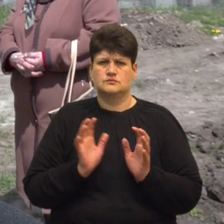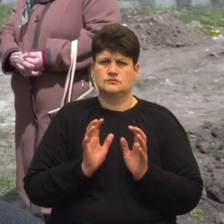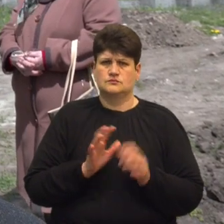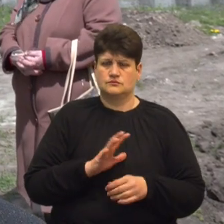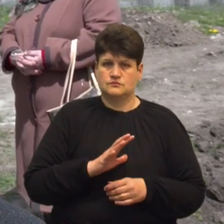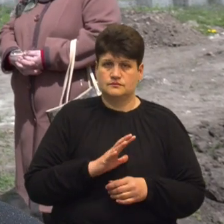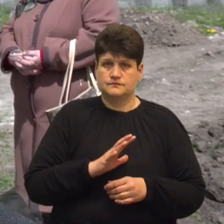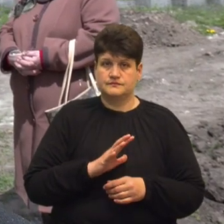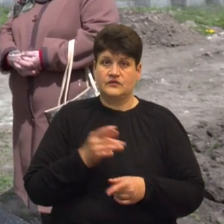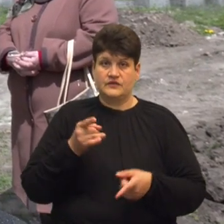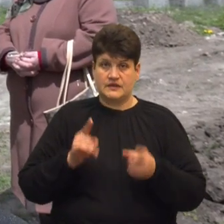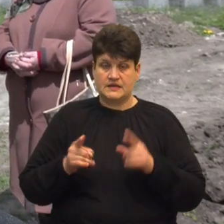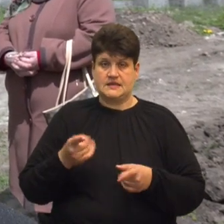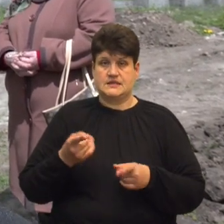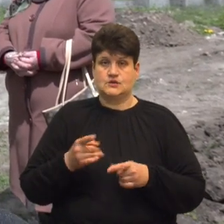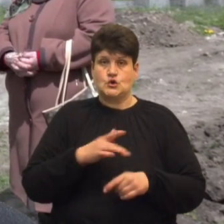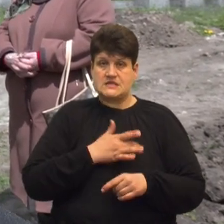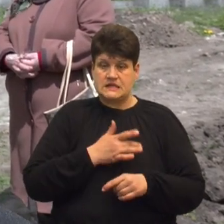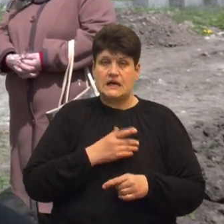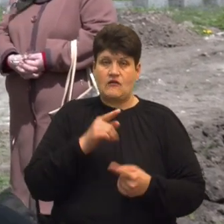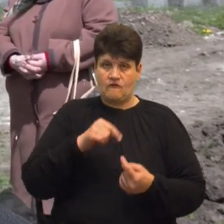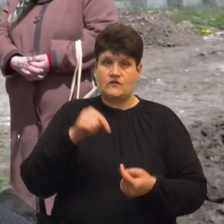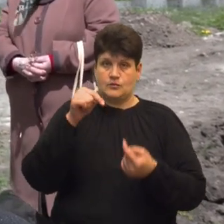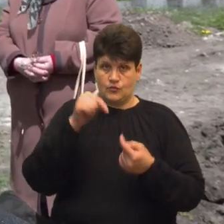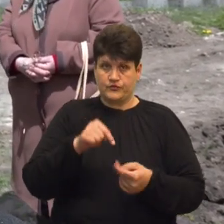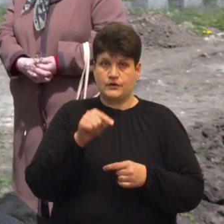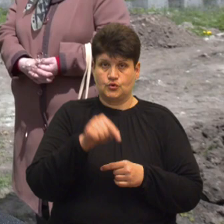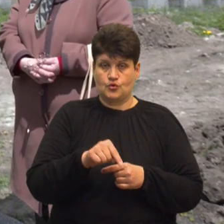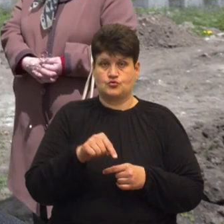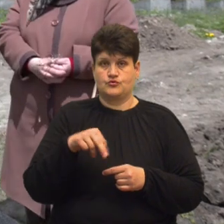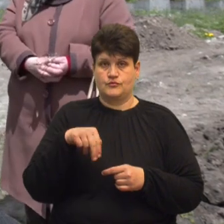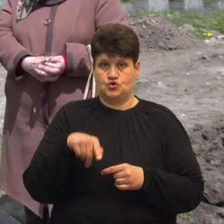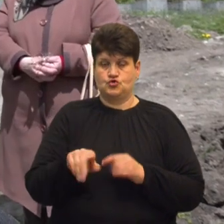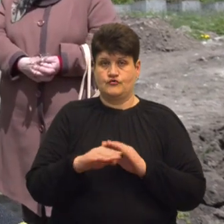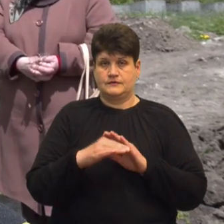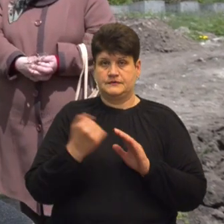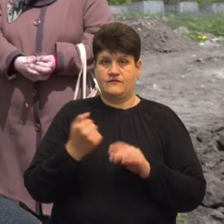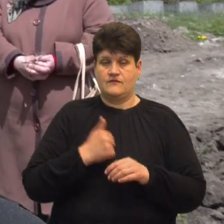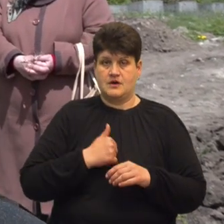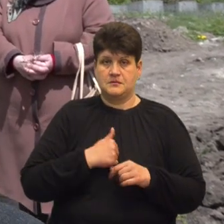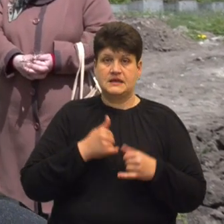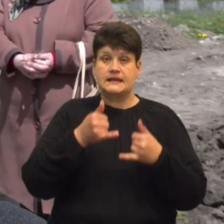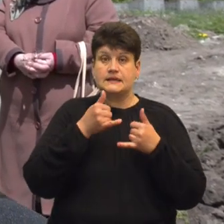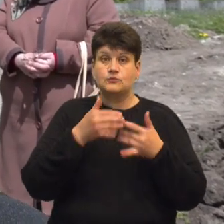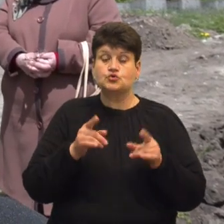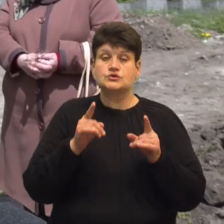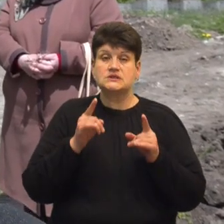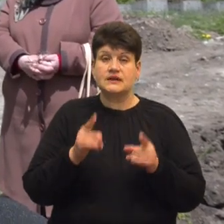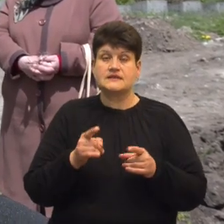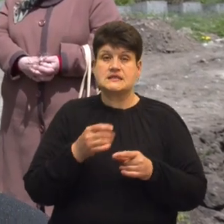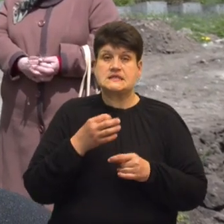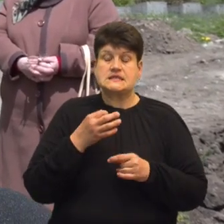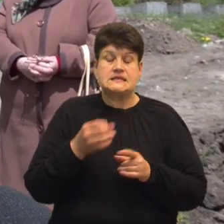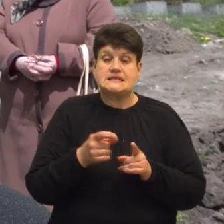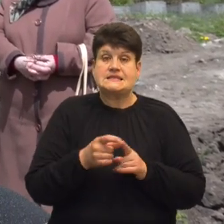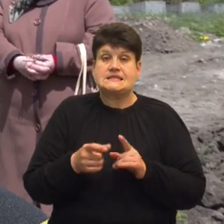Він дійсно санітар, відповідає тому, що він пішов за призванням в армі. Я не можу навіть виразити, не нахожу